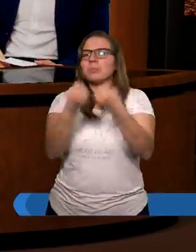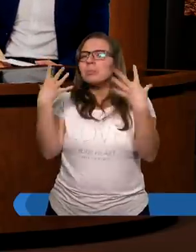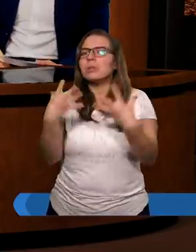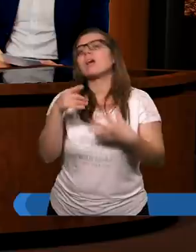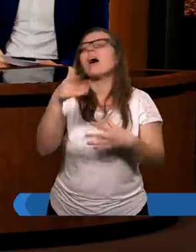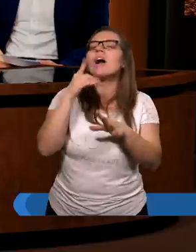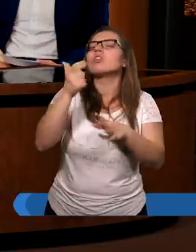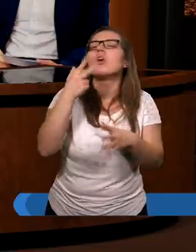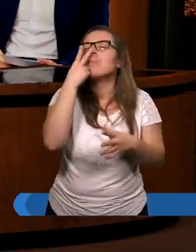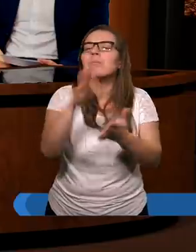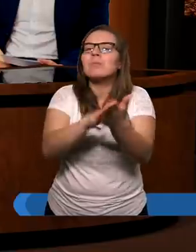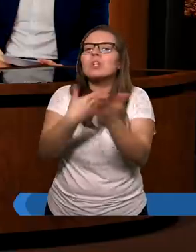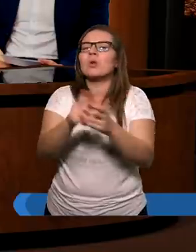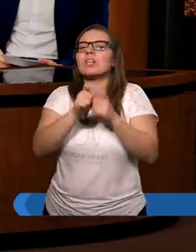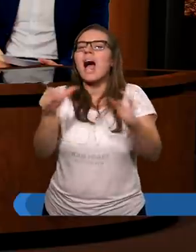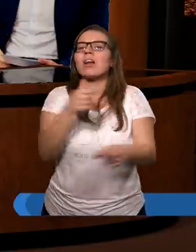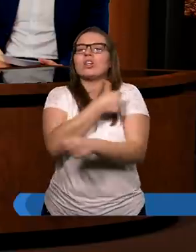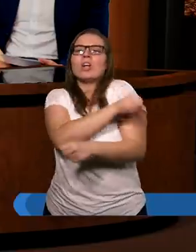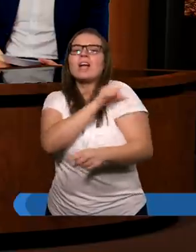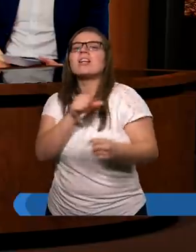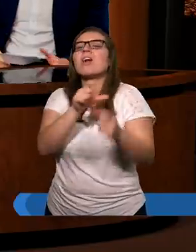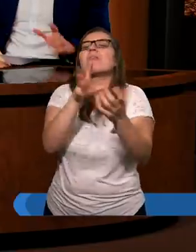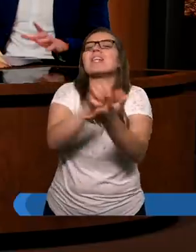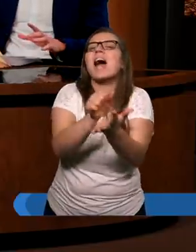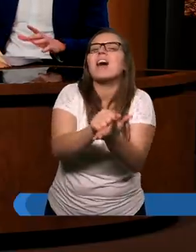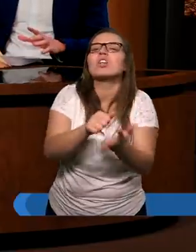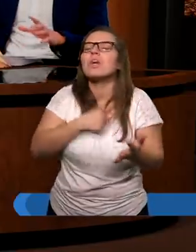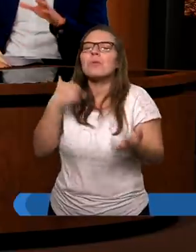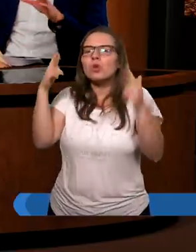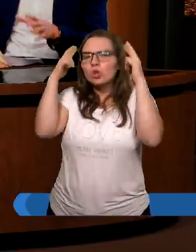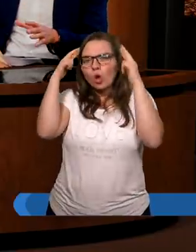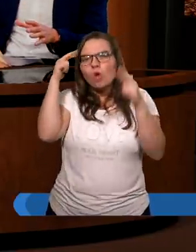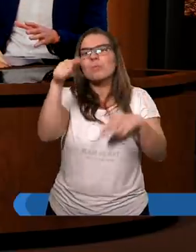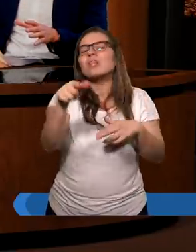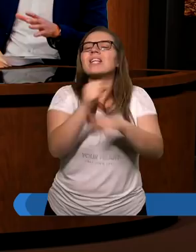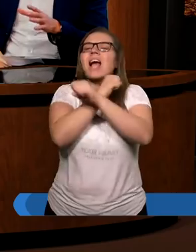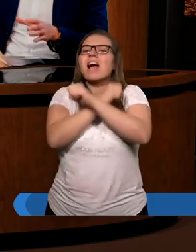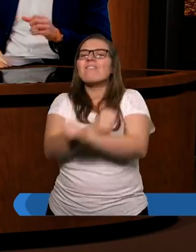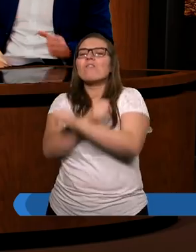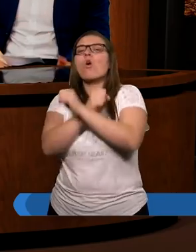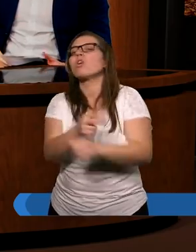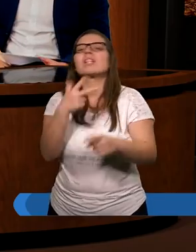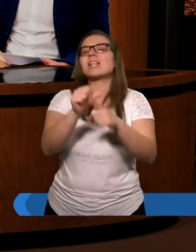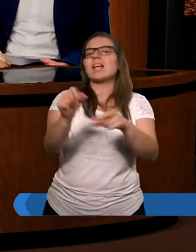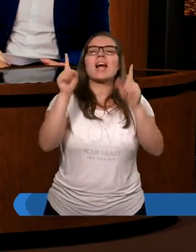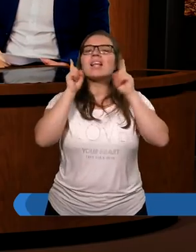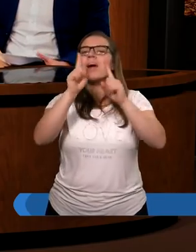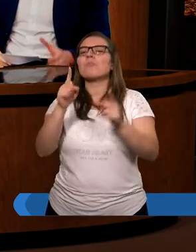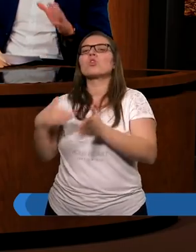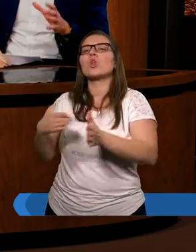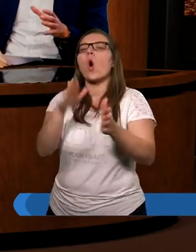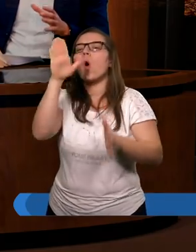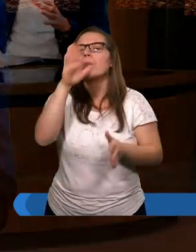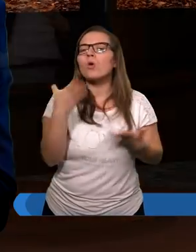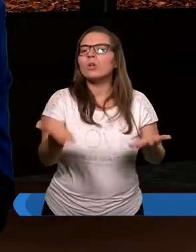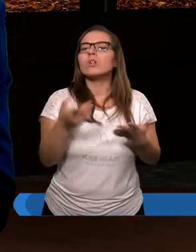Popatrzcie, ile tak naprawdę czasu chrześcijanom zajęło, aby zrozumieć, że niewolnictwo nie jest tak naprawdę tą drogą Bożą.